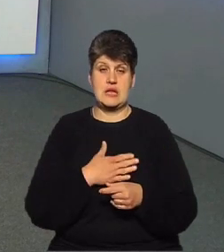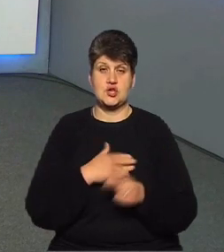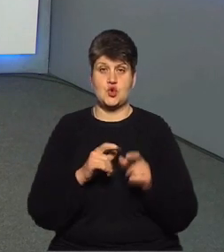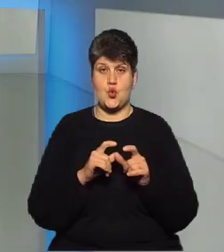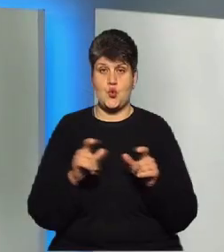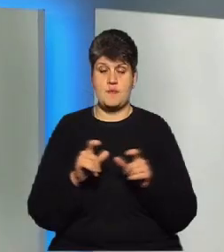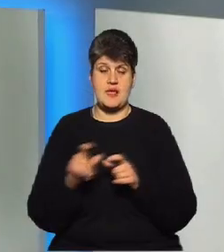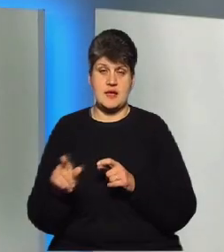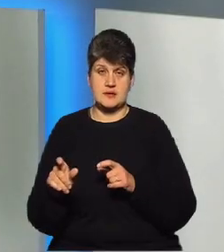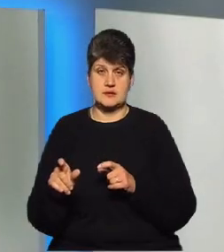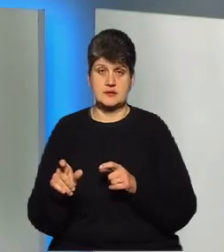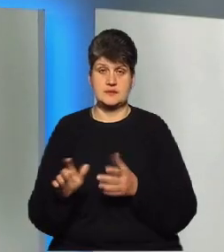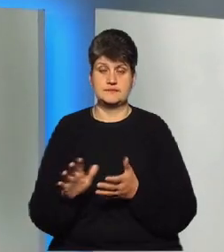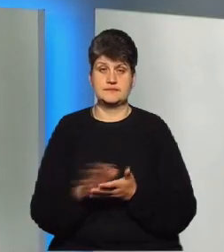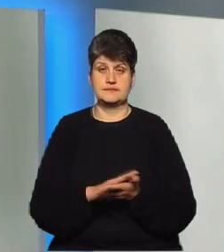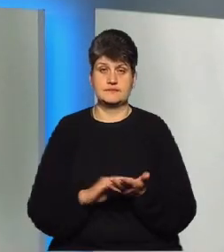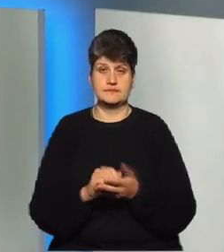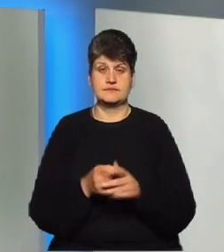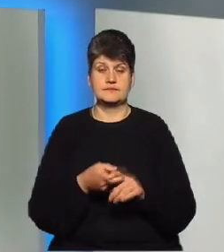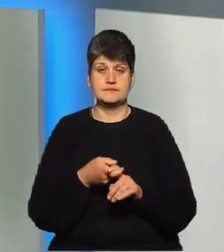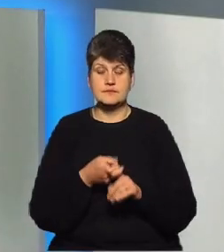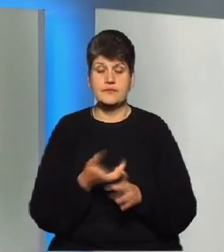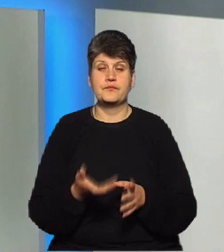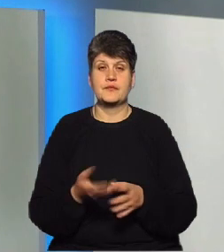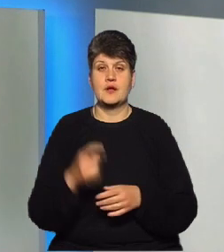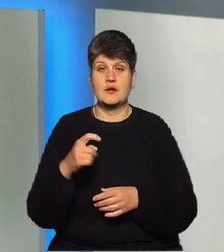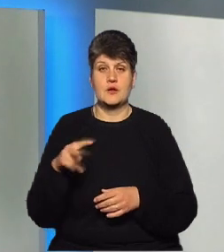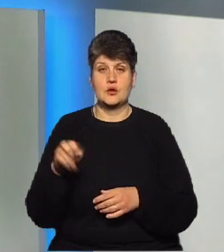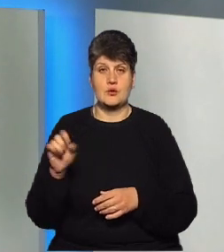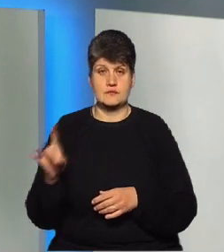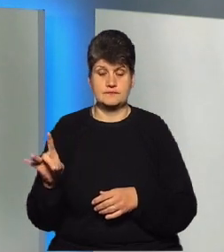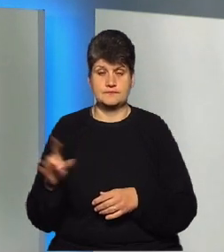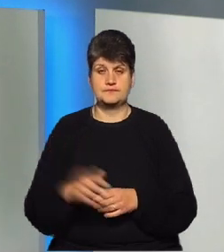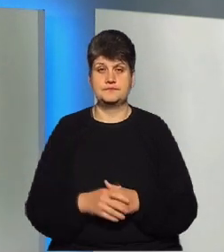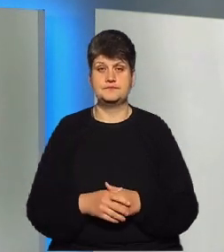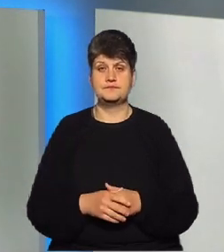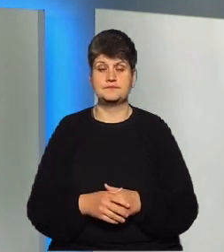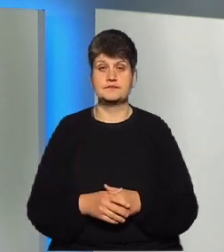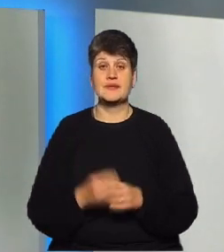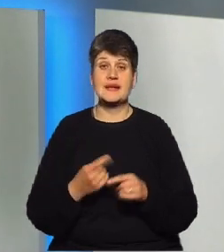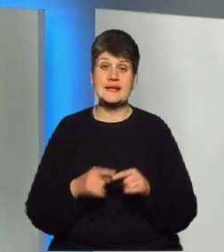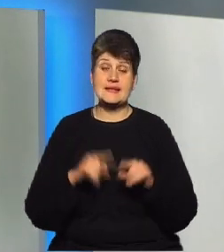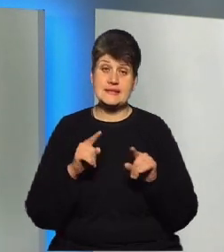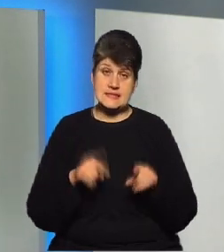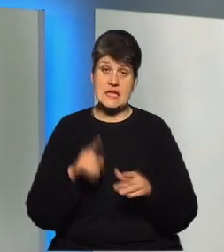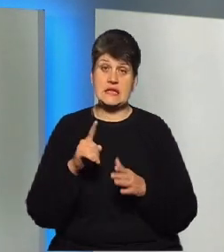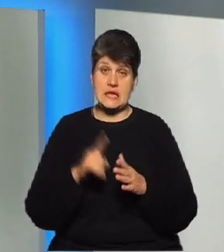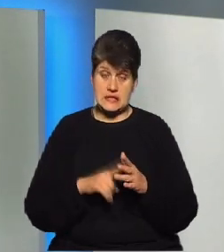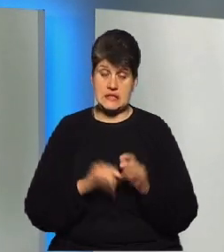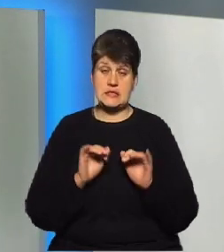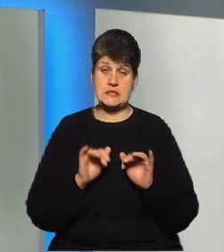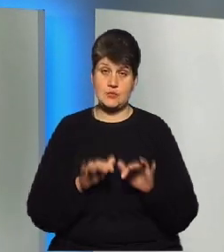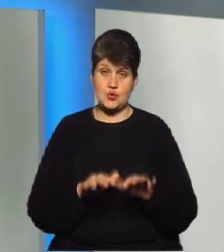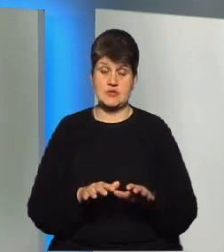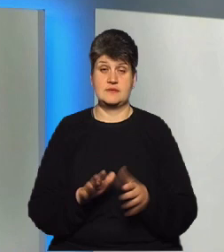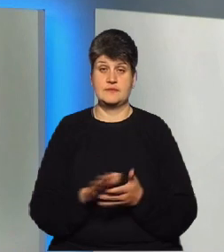знезараження шляхом застосування рідкого хлору. Це надійний спосіб знезараження води, незважаючи на те,